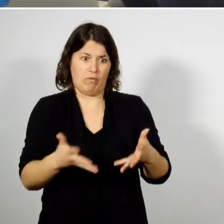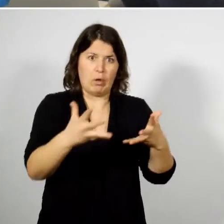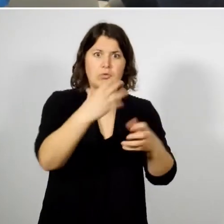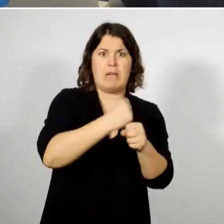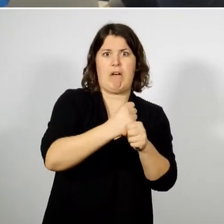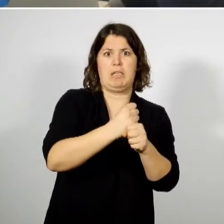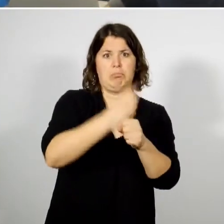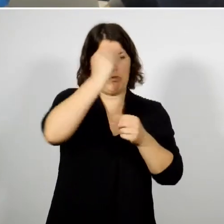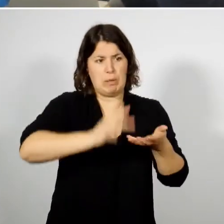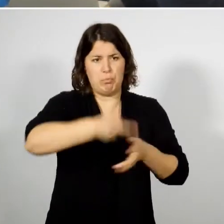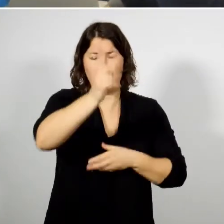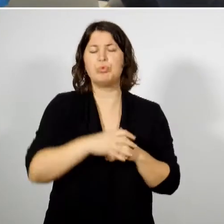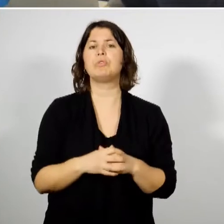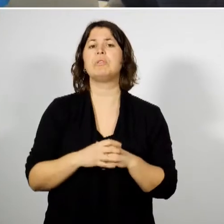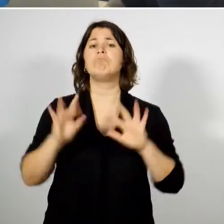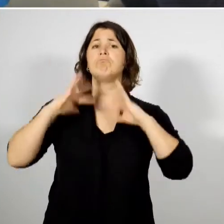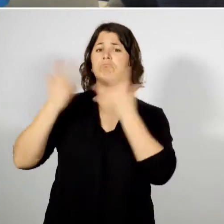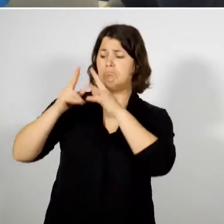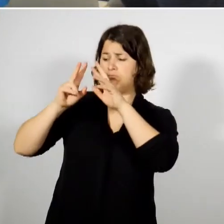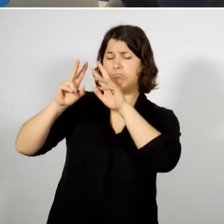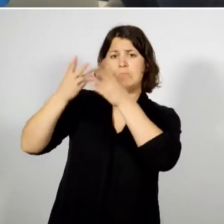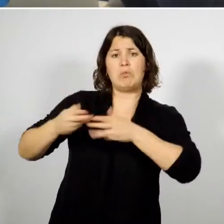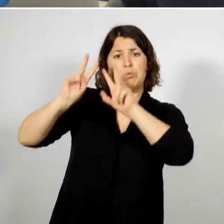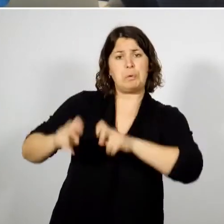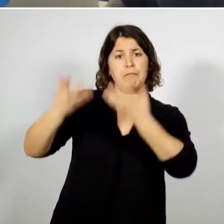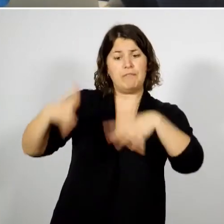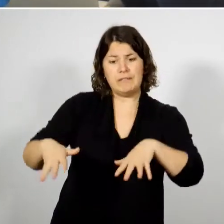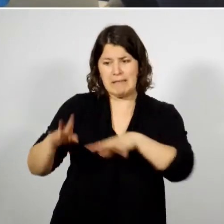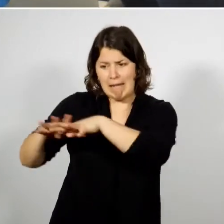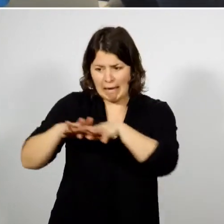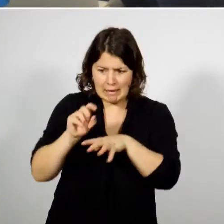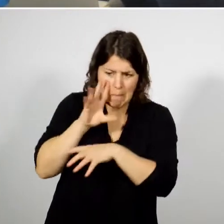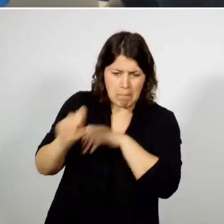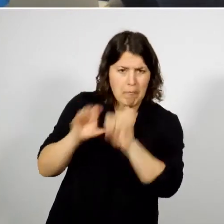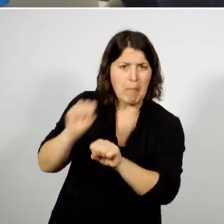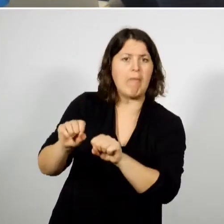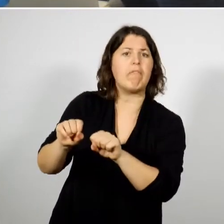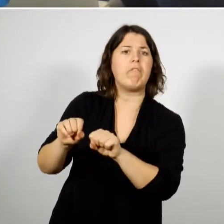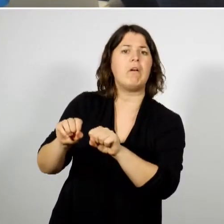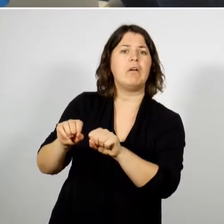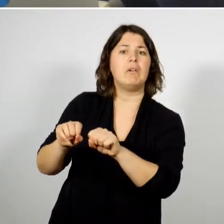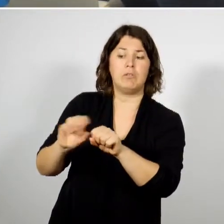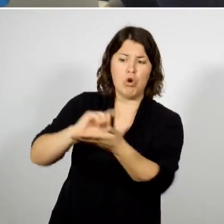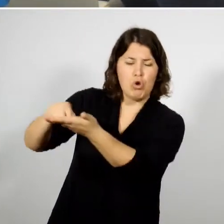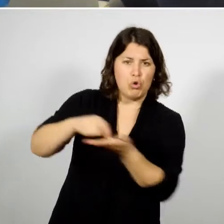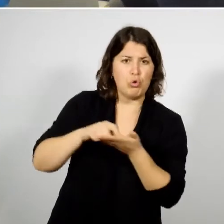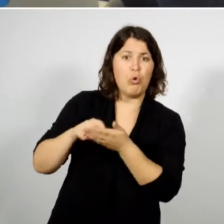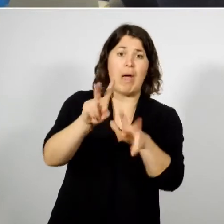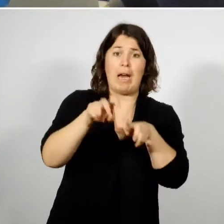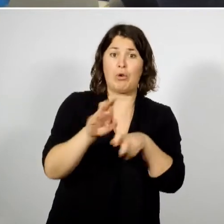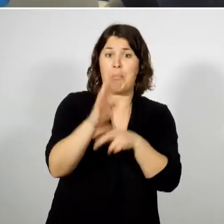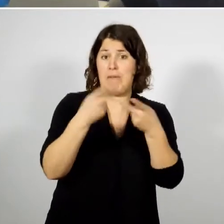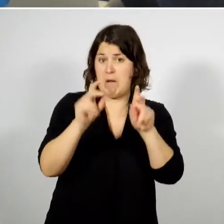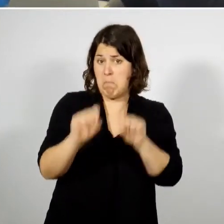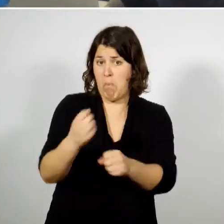Un état des lieux a été réalisé qui identifie dans ces quartiers tous les lieux qui peuvent être propices à l'agriculture dite